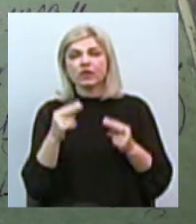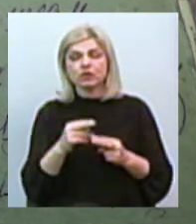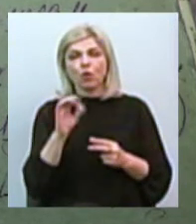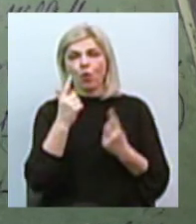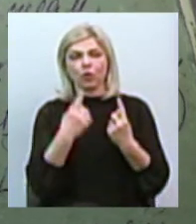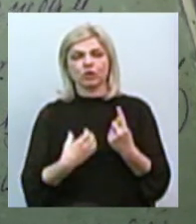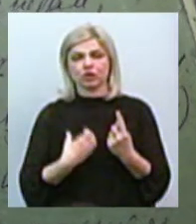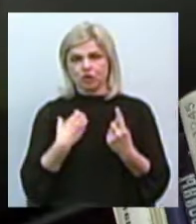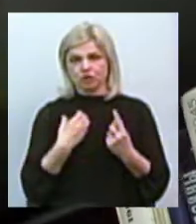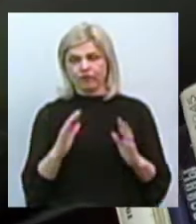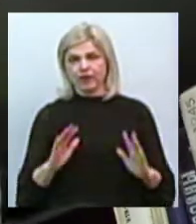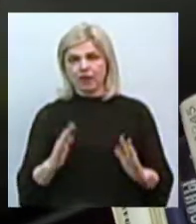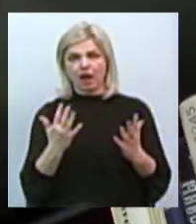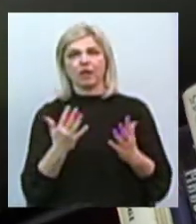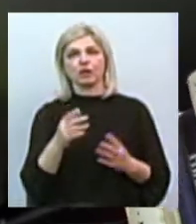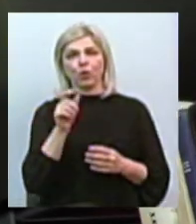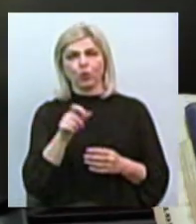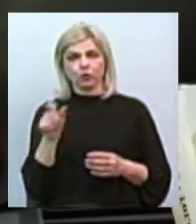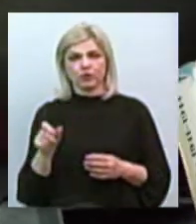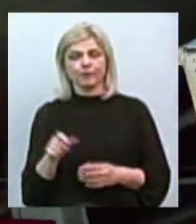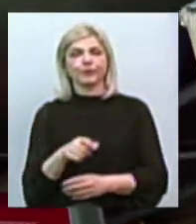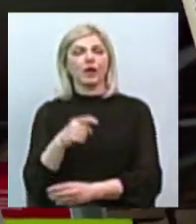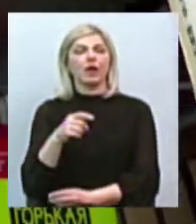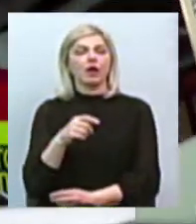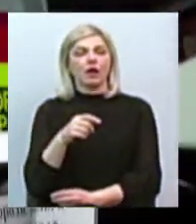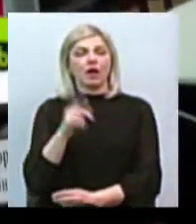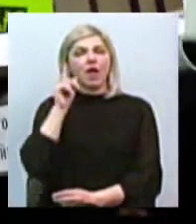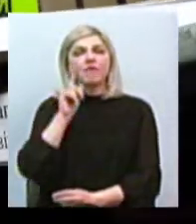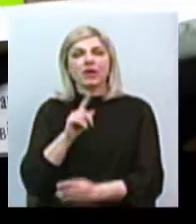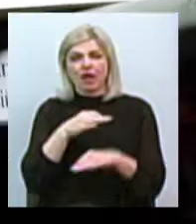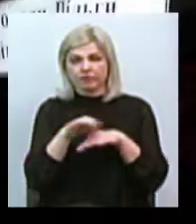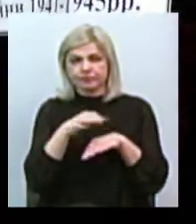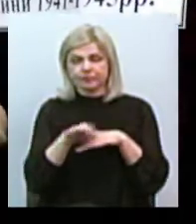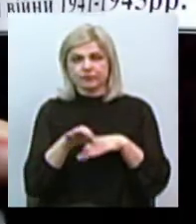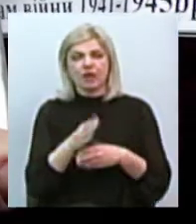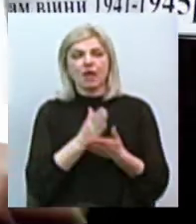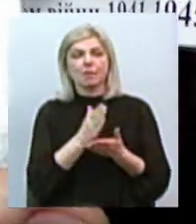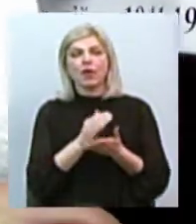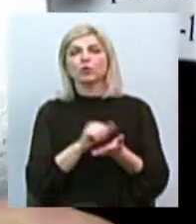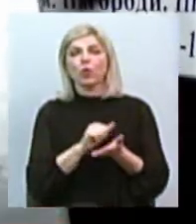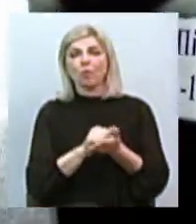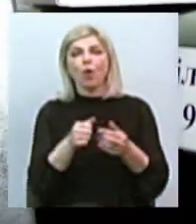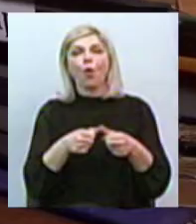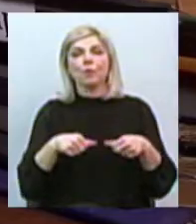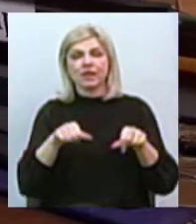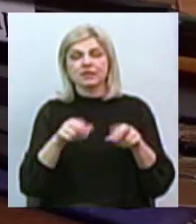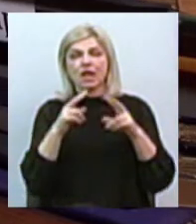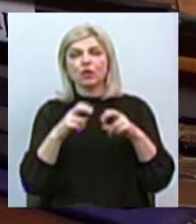найжахливіших трагедій людства – Голокост. Ми маємо документи комісії по розслідуванню